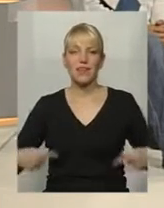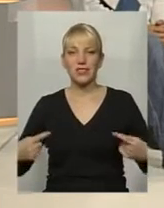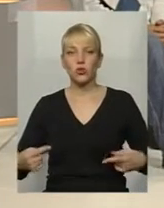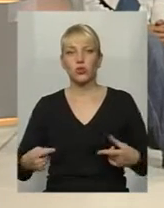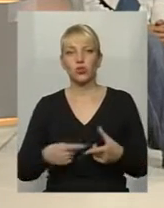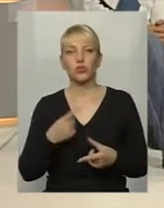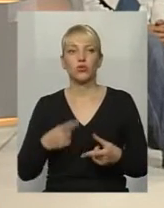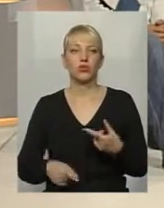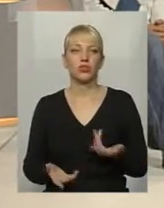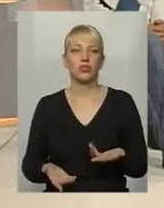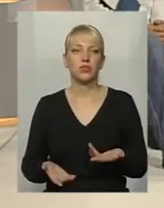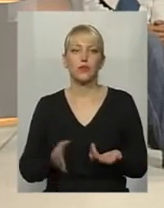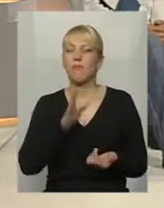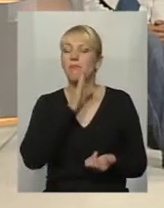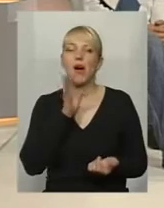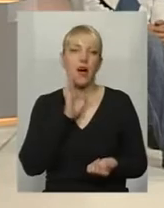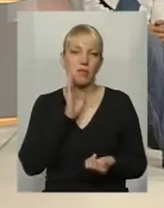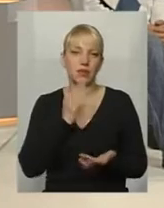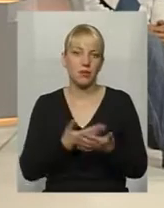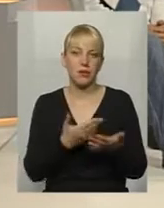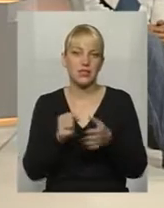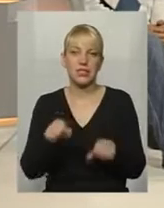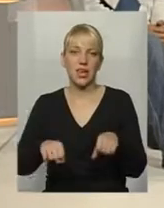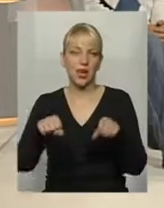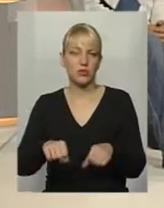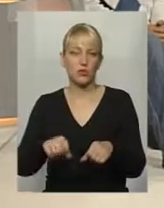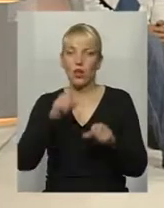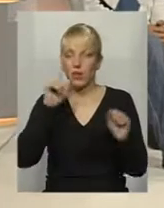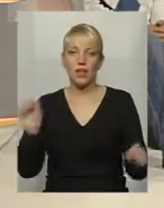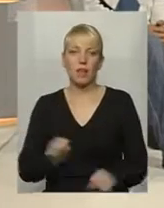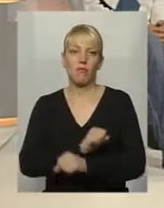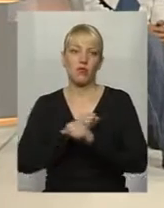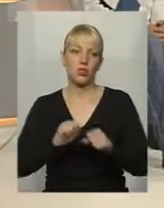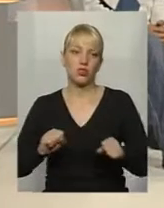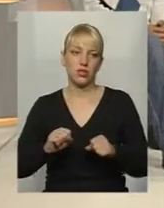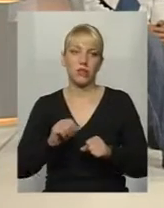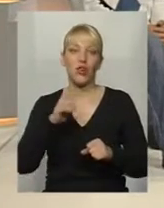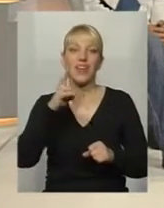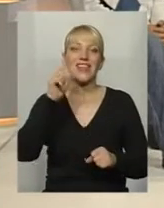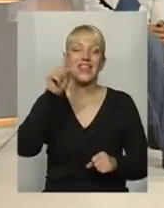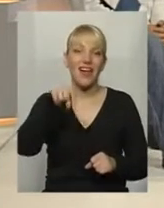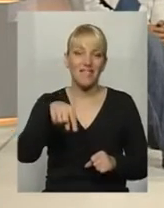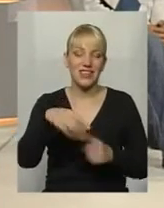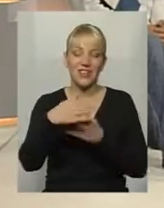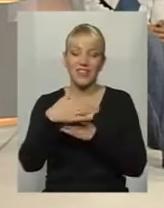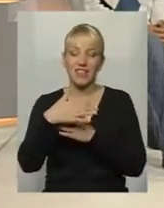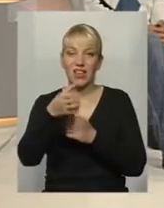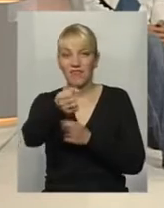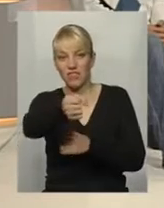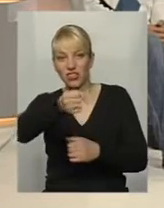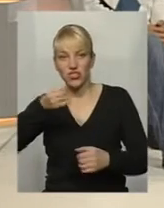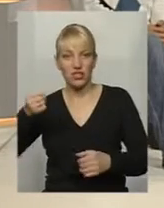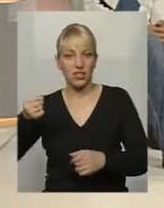то мамі з каляскою просто неможливо. Та й навіть двері відчинити нереально.